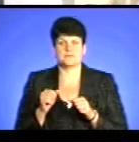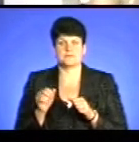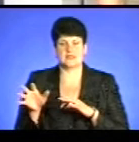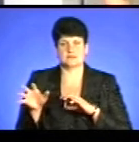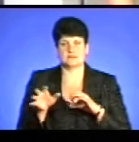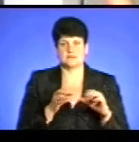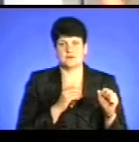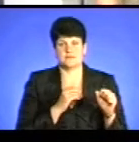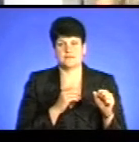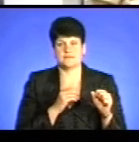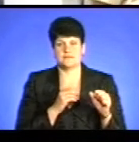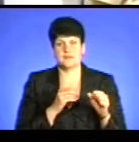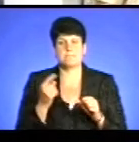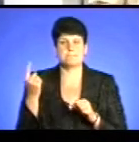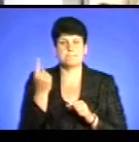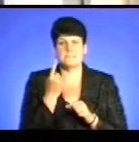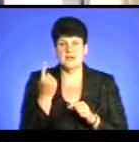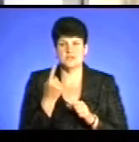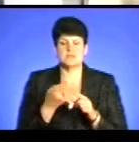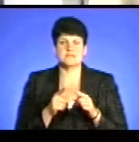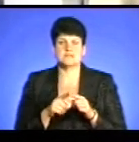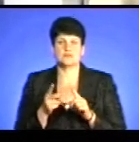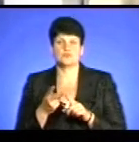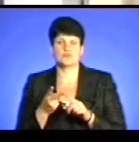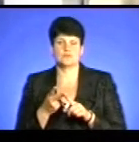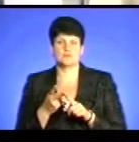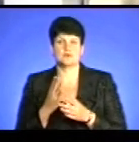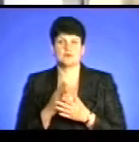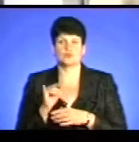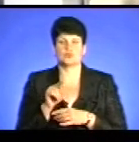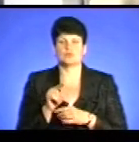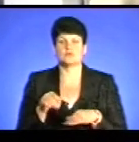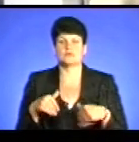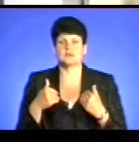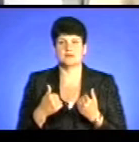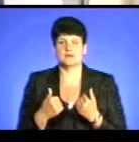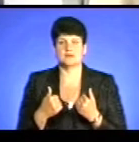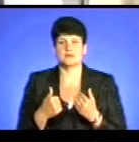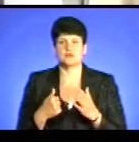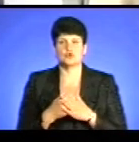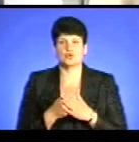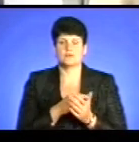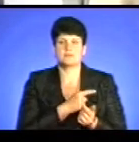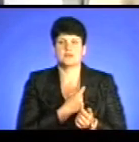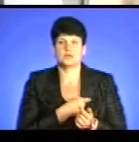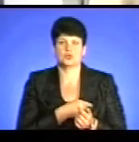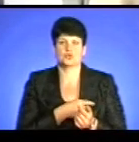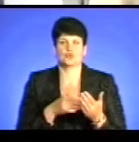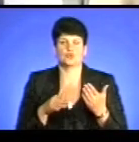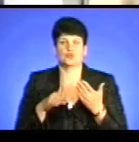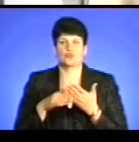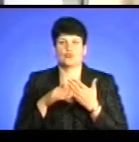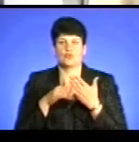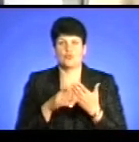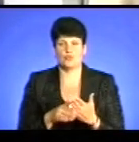до берегу. Це перший етап рятування, і другий етап рятування полягає в тому, щоб надати домедичну допомогу потерпілому вже безпосередньо на